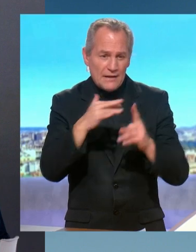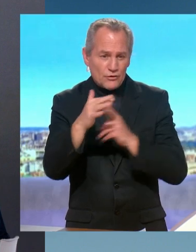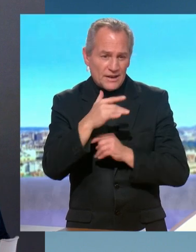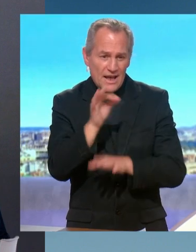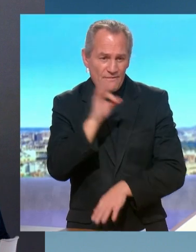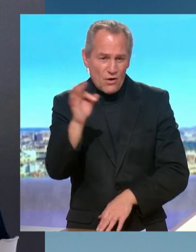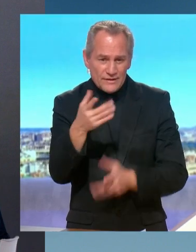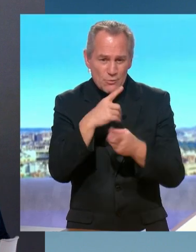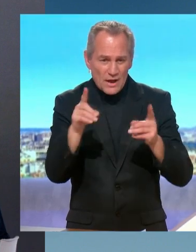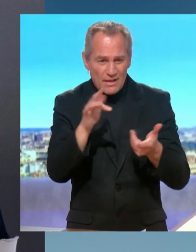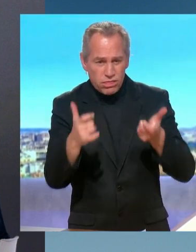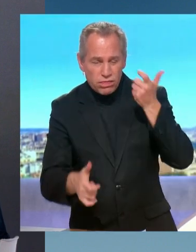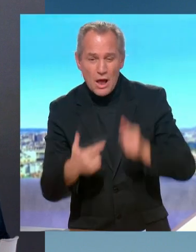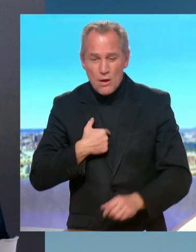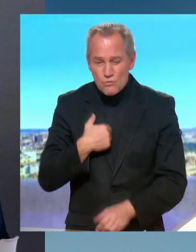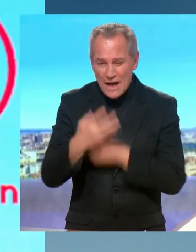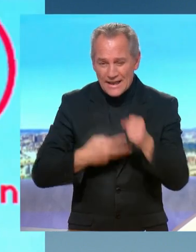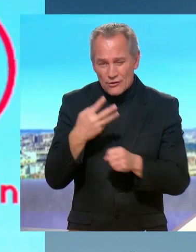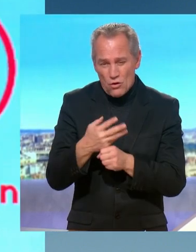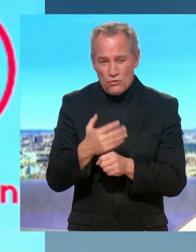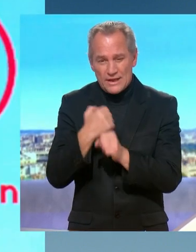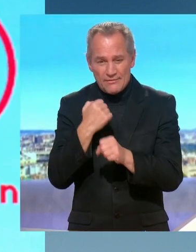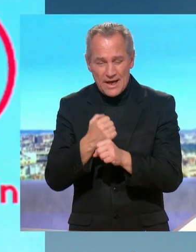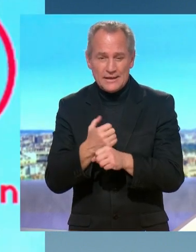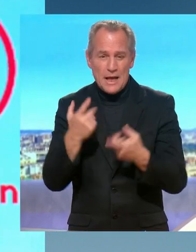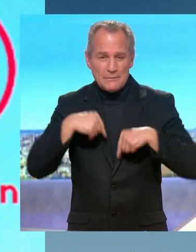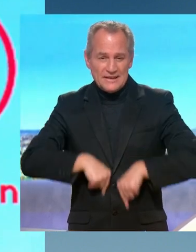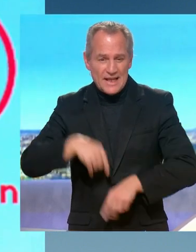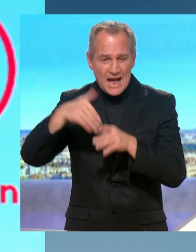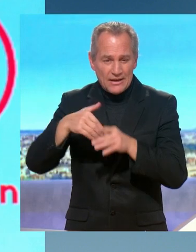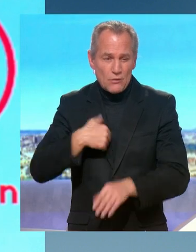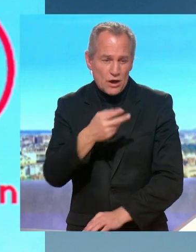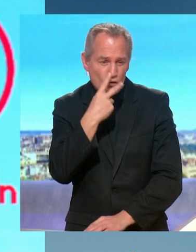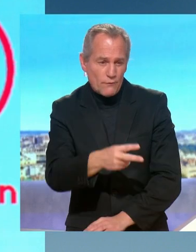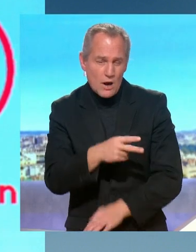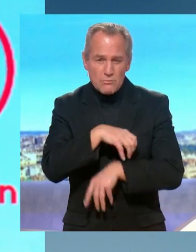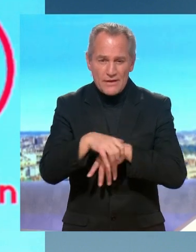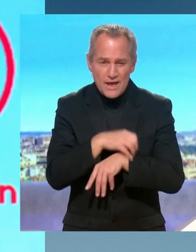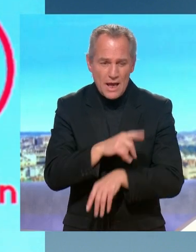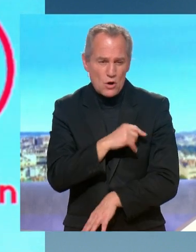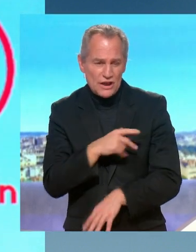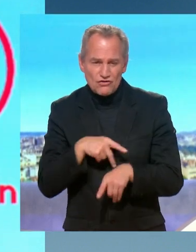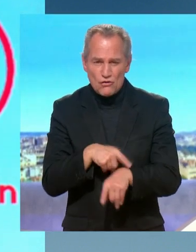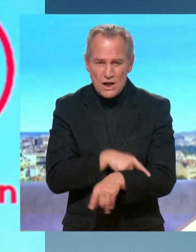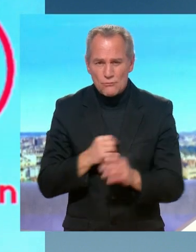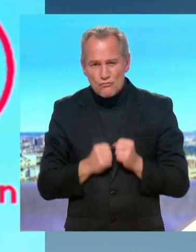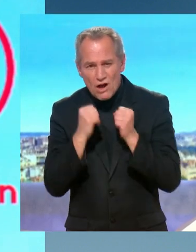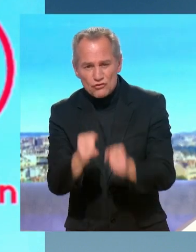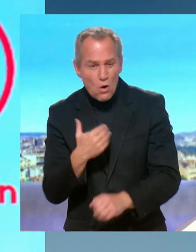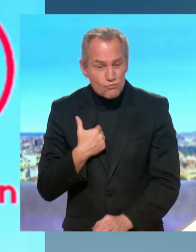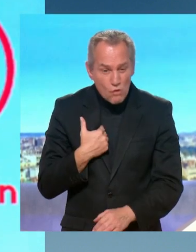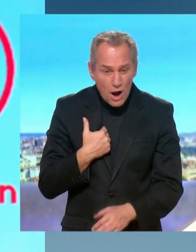responsabilité, ça fait ma quatrième année au ministère de l'Intérieur. Moi je vois des policiers, des gendarmes, des préfets courageux. Je n'ai aucune trouille.